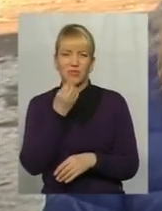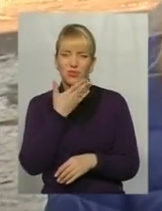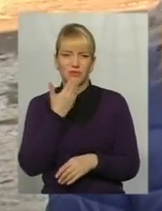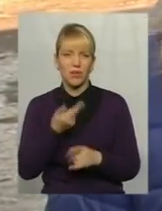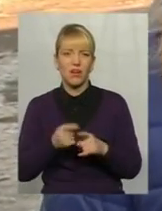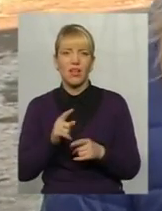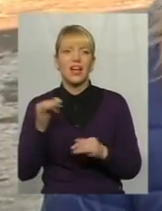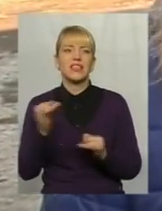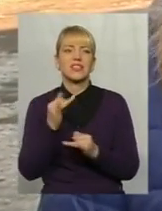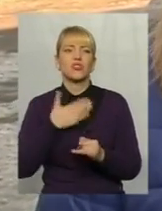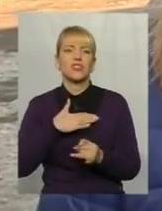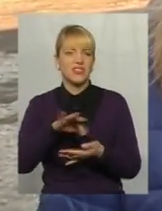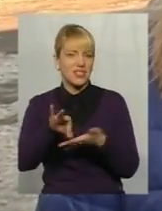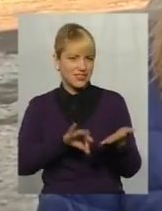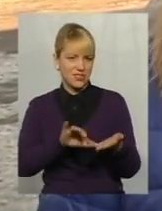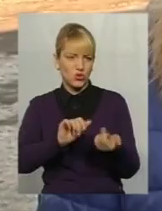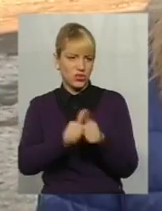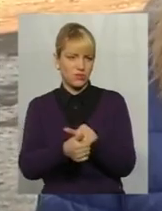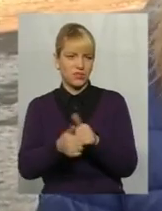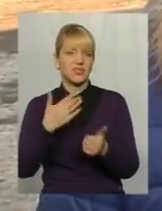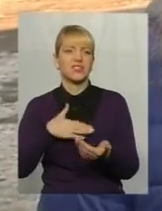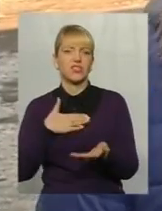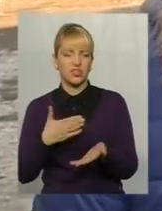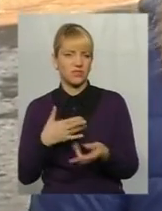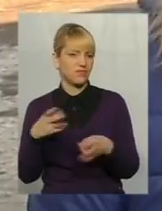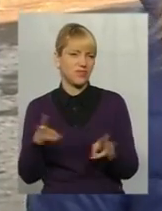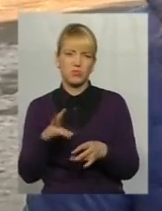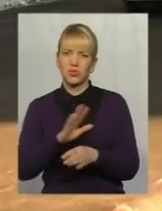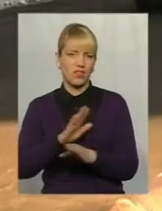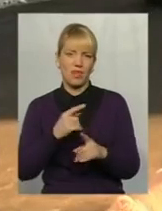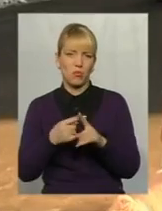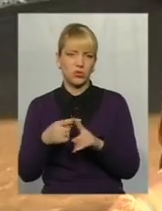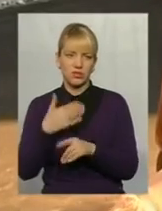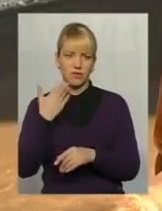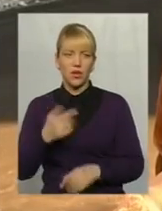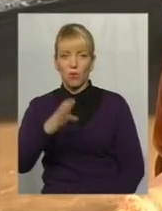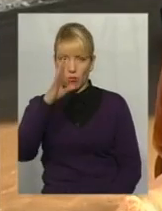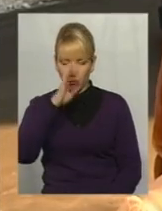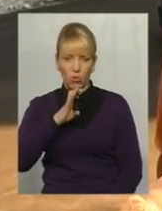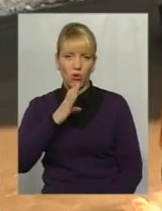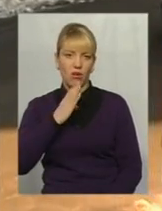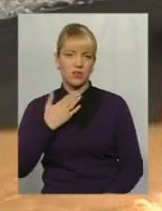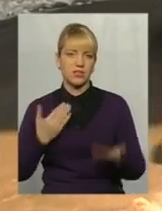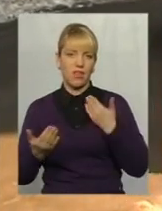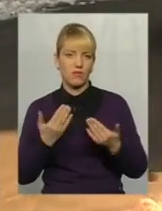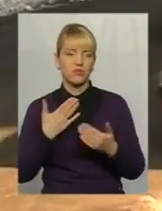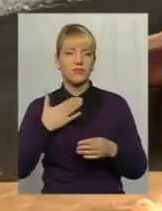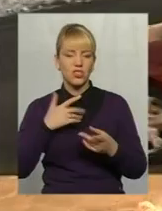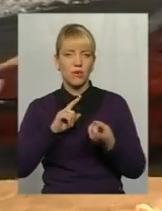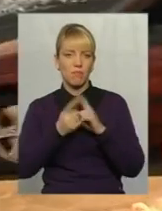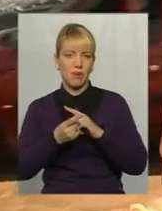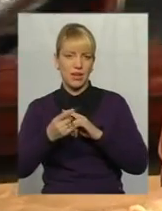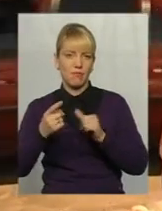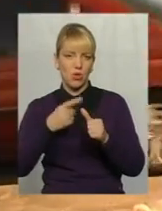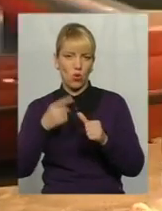навіщо її так різко змінювати кругом. Не дуже позитивно. Плохо ставлюся. Зачем перейменувати вулицю?